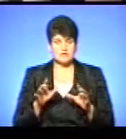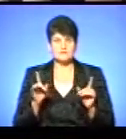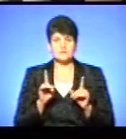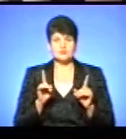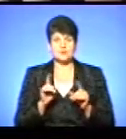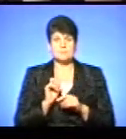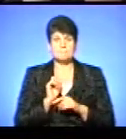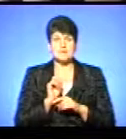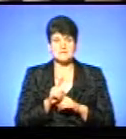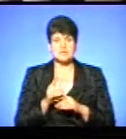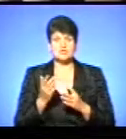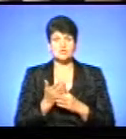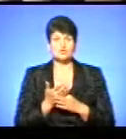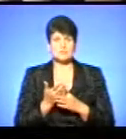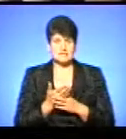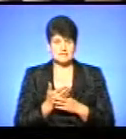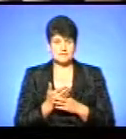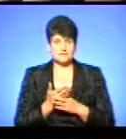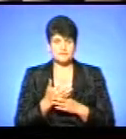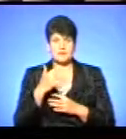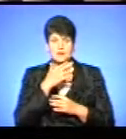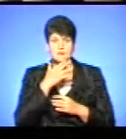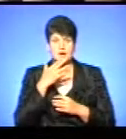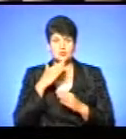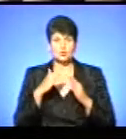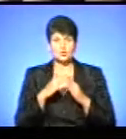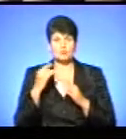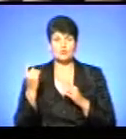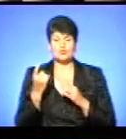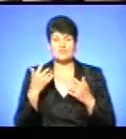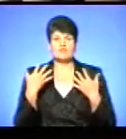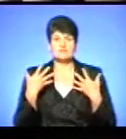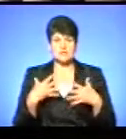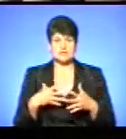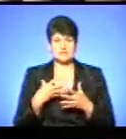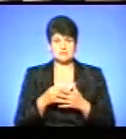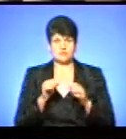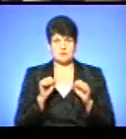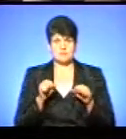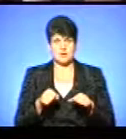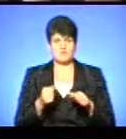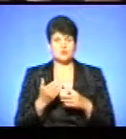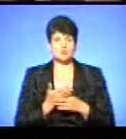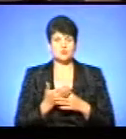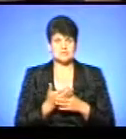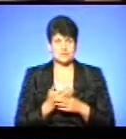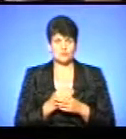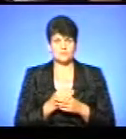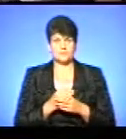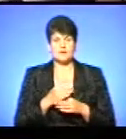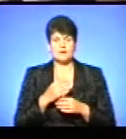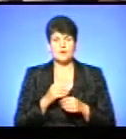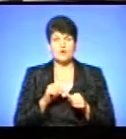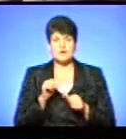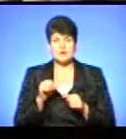призначення субсидій, багато домогосподарств втратили своє право на субсидії. Деякі